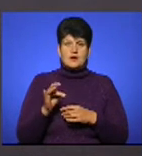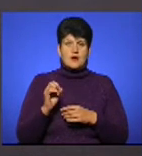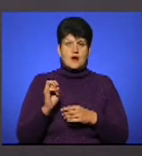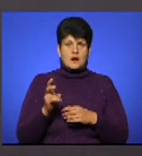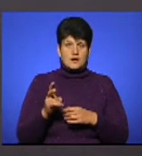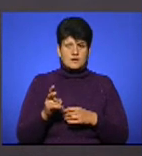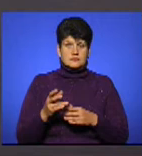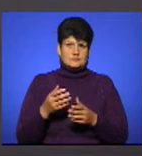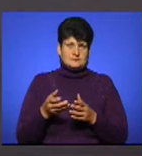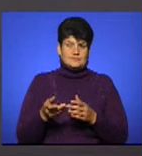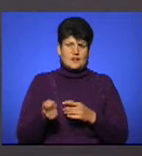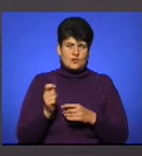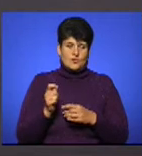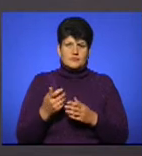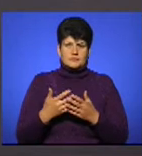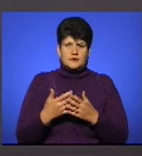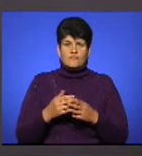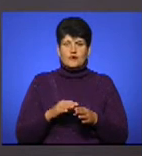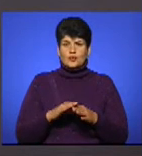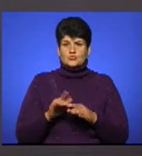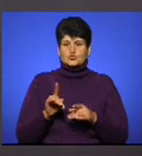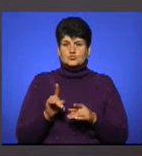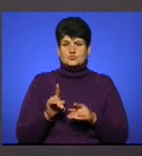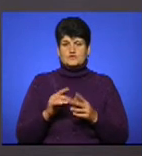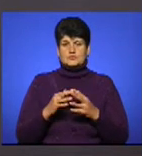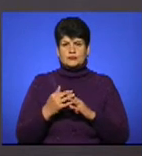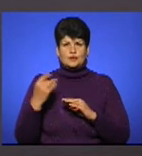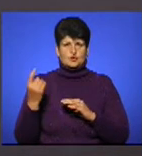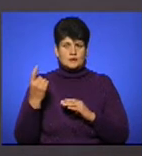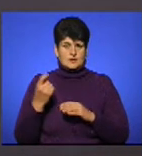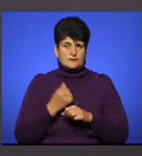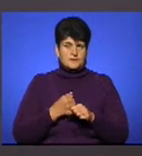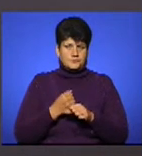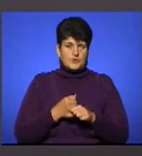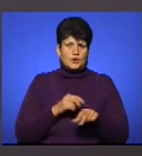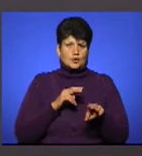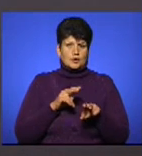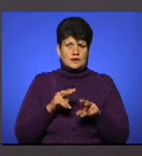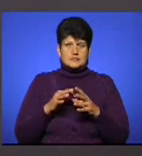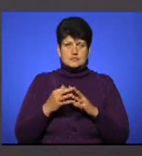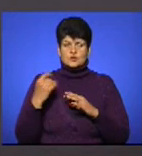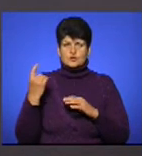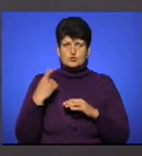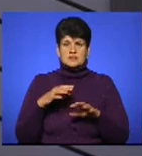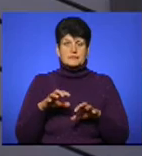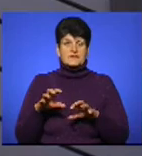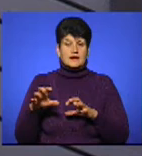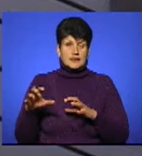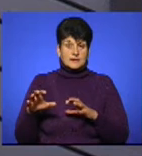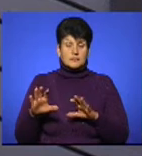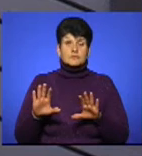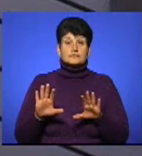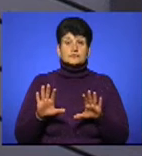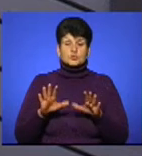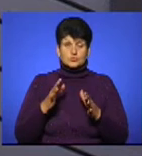виконують якісь роботи по господарству, доглядають за сільськогосподарськими тваринами. В разі